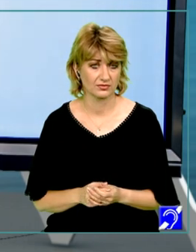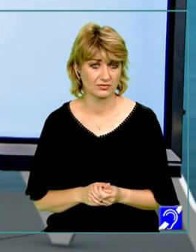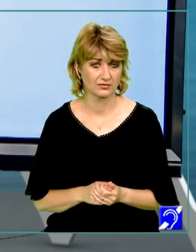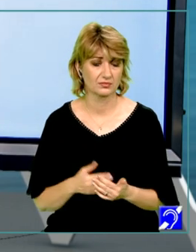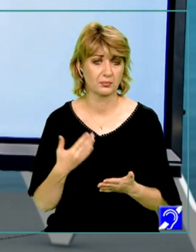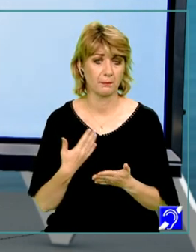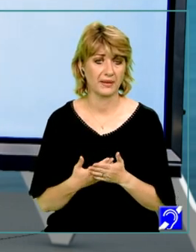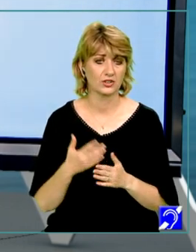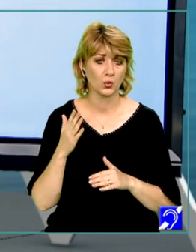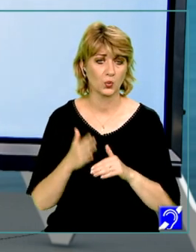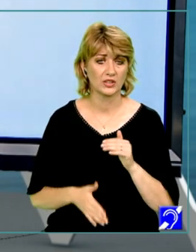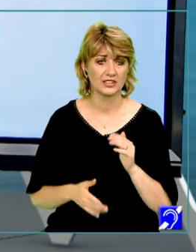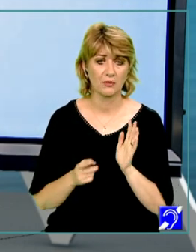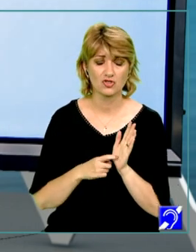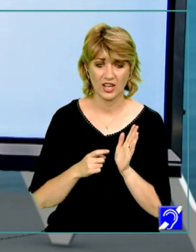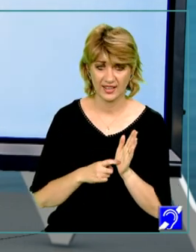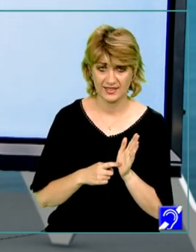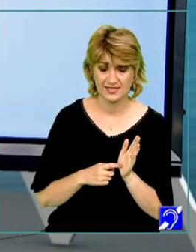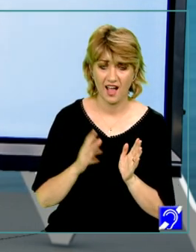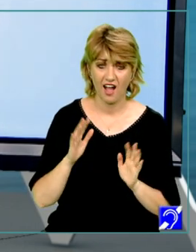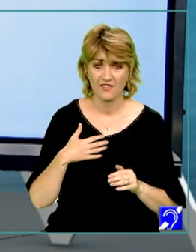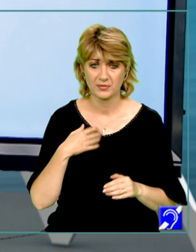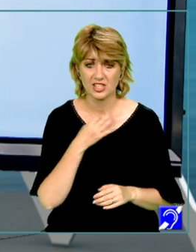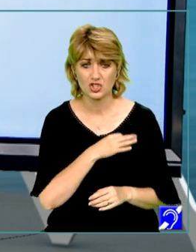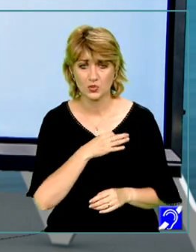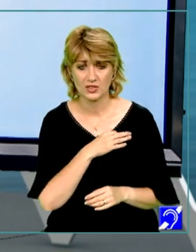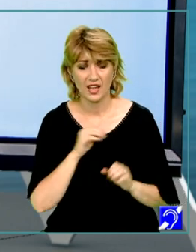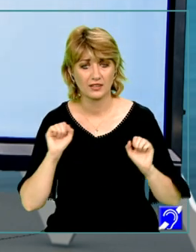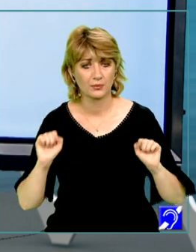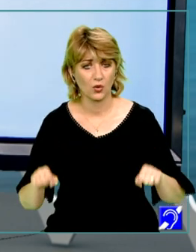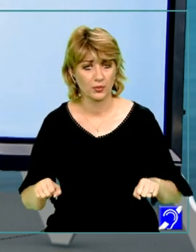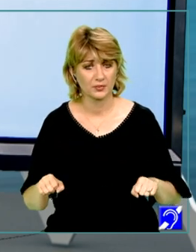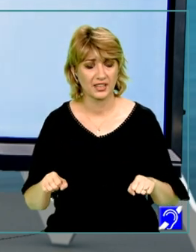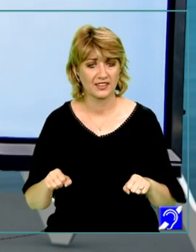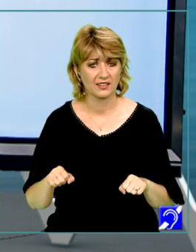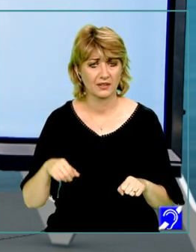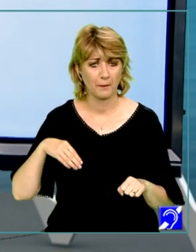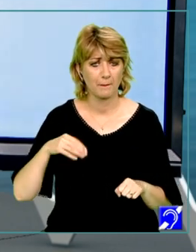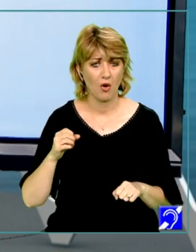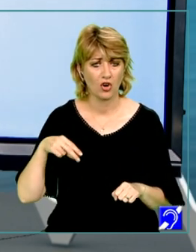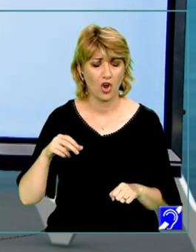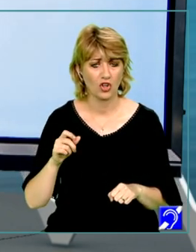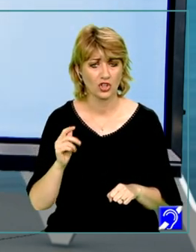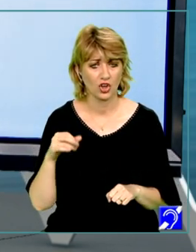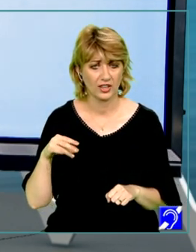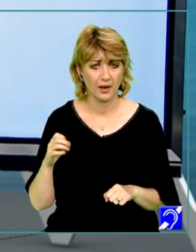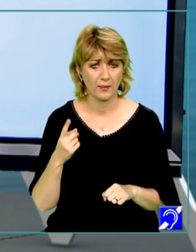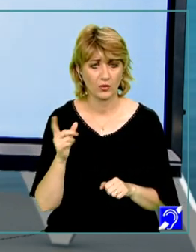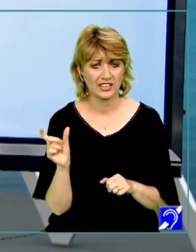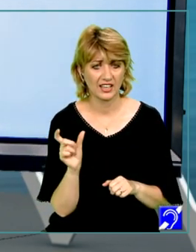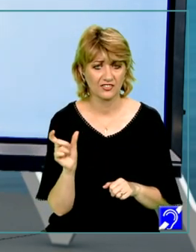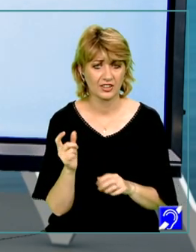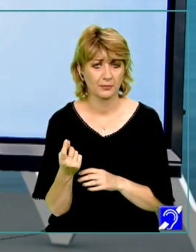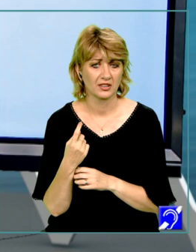Pentru ultima cerință, avem de studiat proprietatea de monotonie pe un interval. În